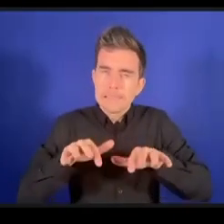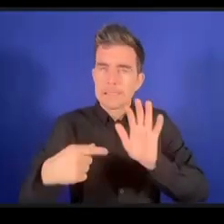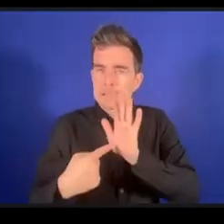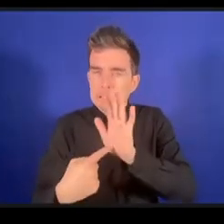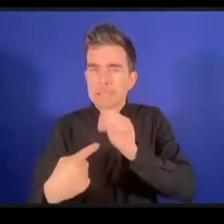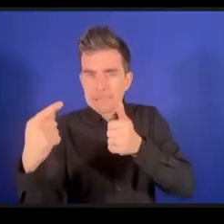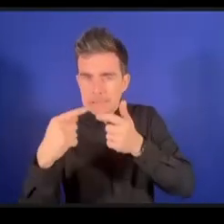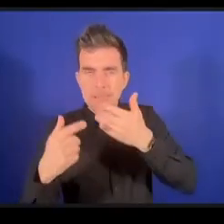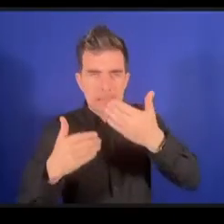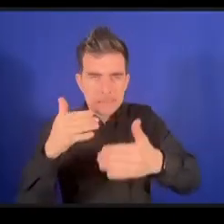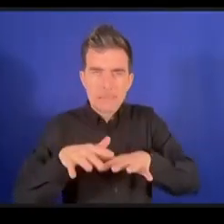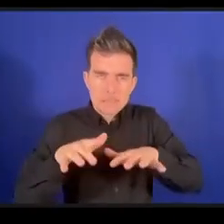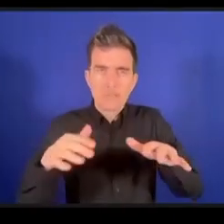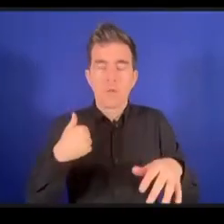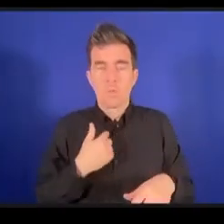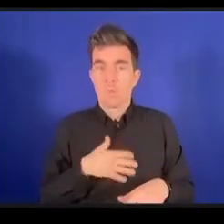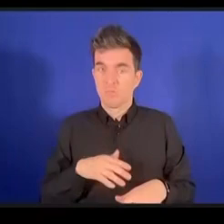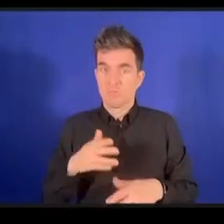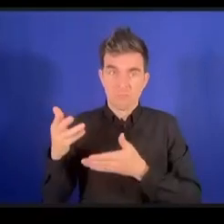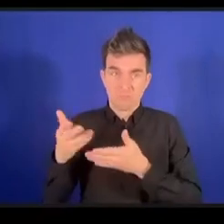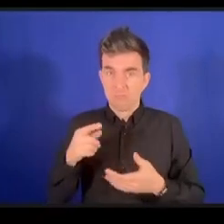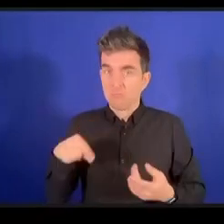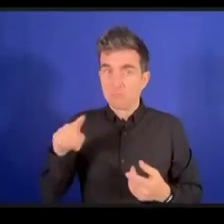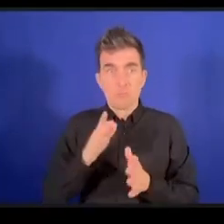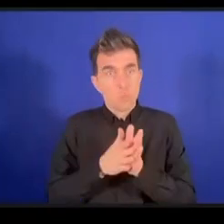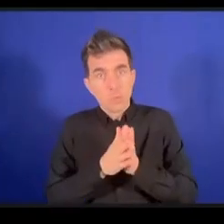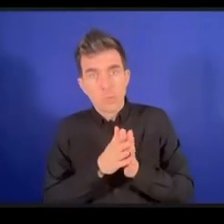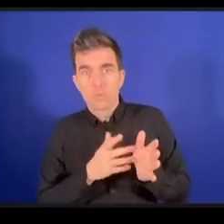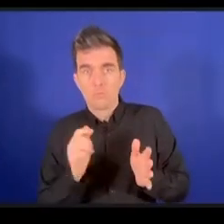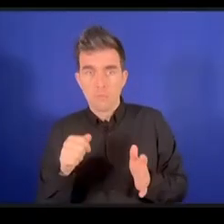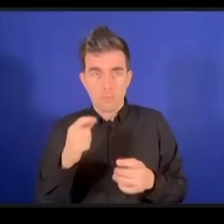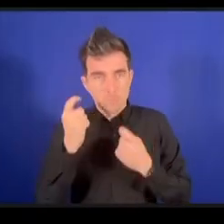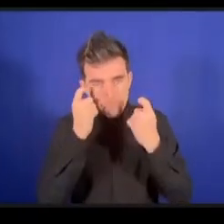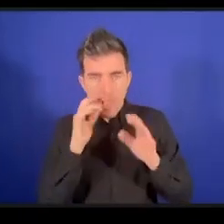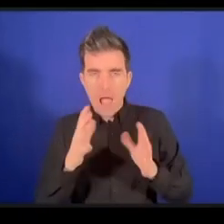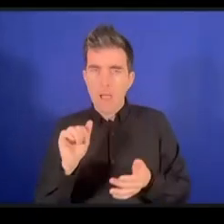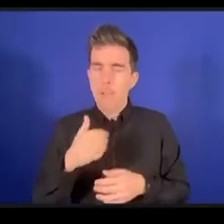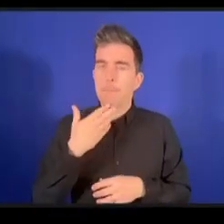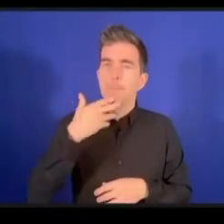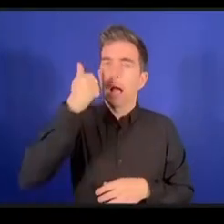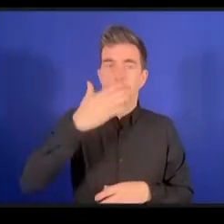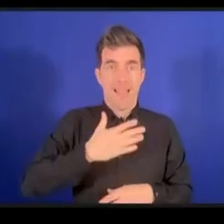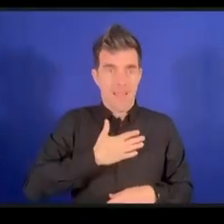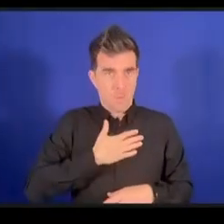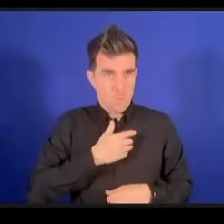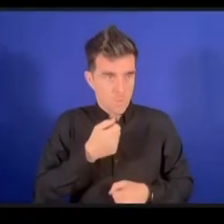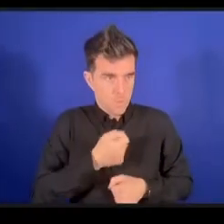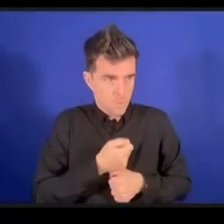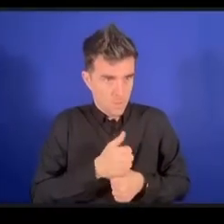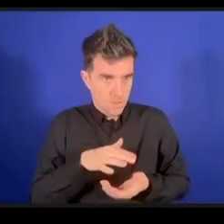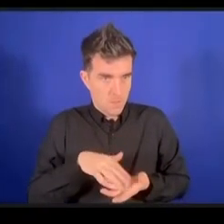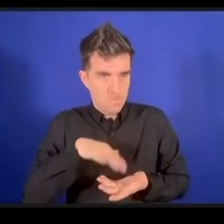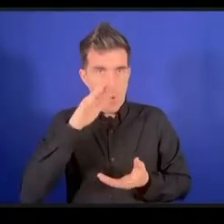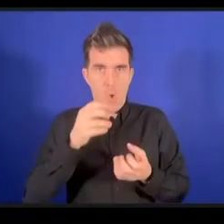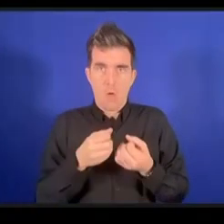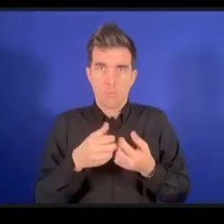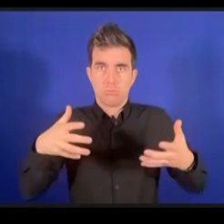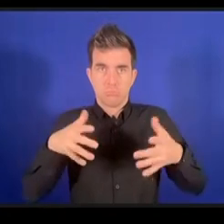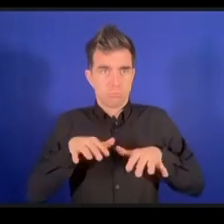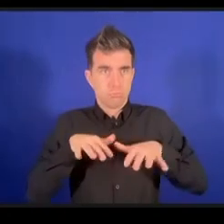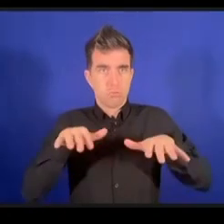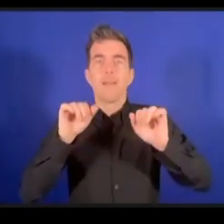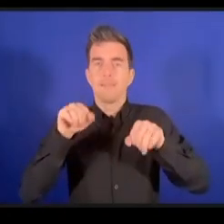ريدر فقد نحتاج إلى بناء المزيد من القدرات في هذا المجال شكرا على التقدم بهذا